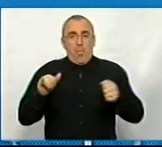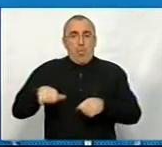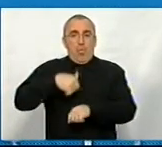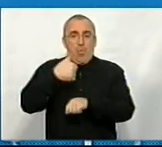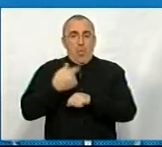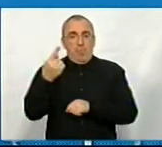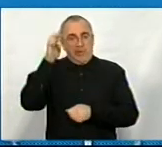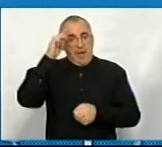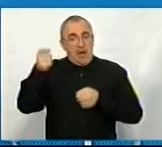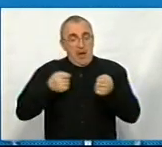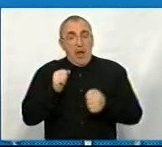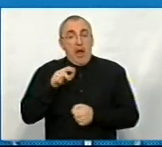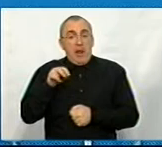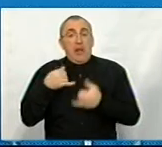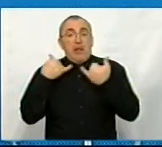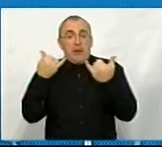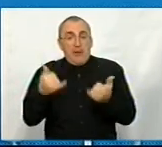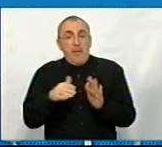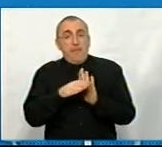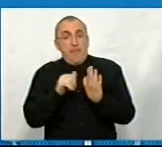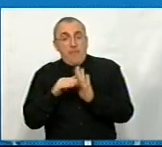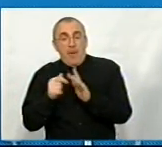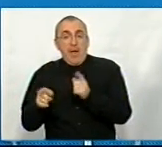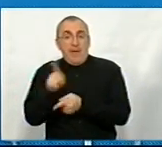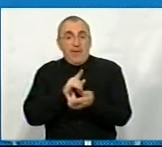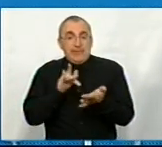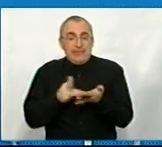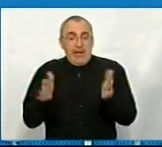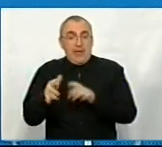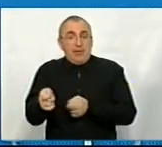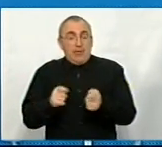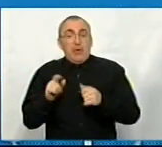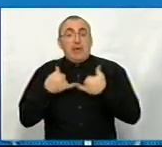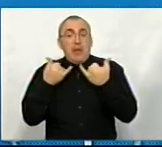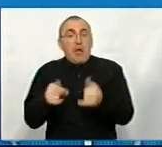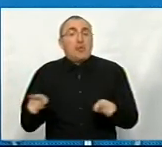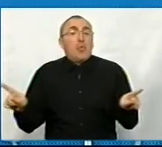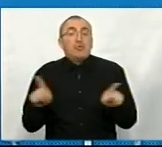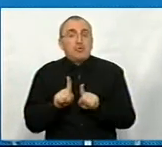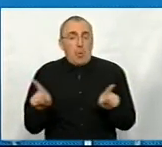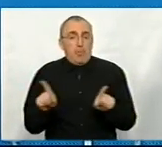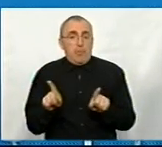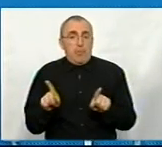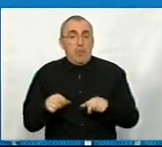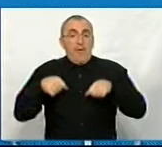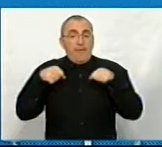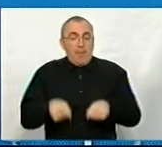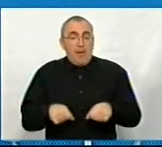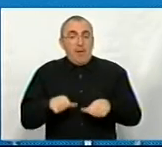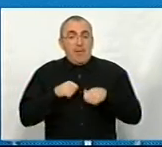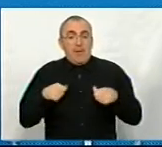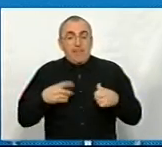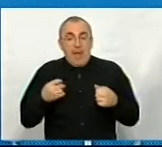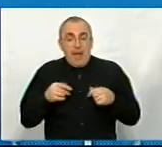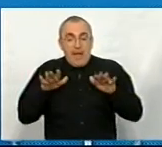облдержадміністрації. Але ж для того і покликана реформа децентралізації, для того, щоб влада більше передавалася